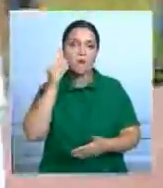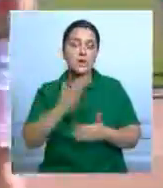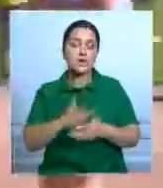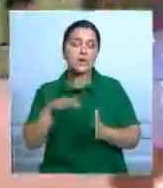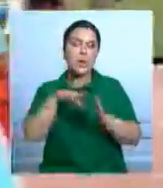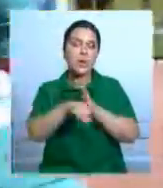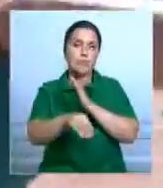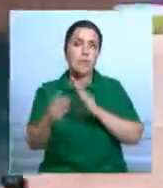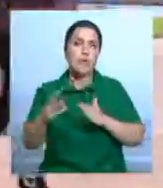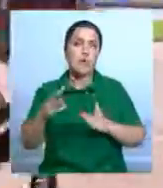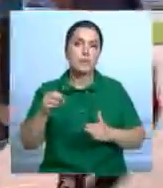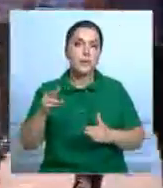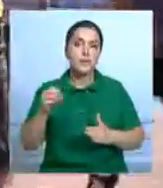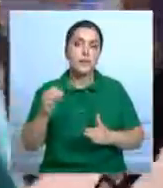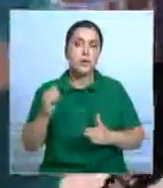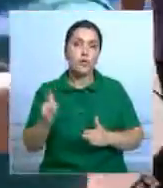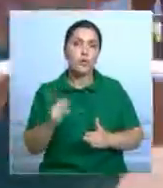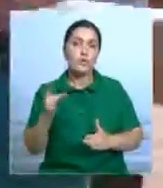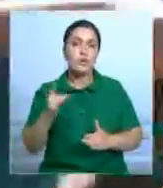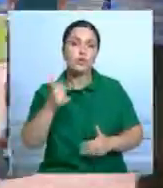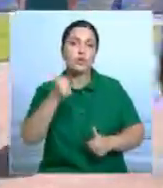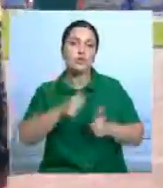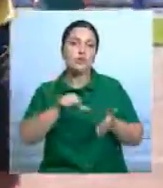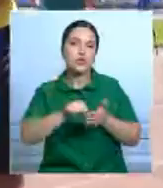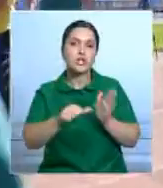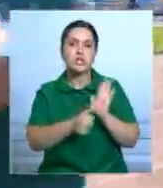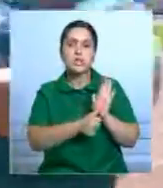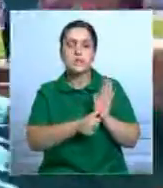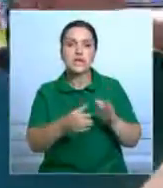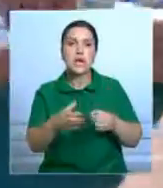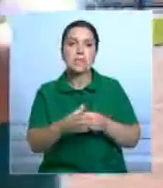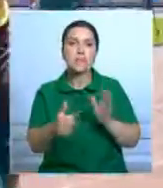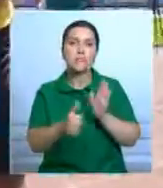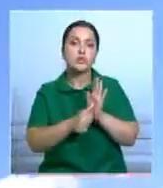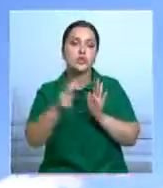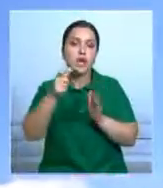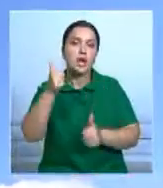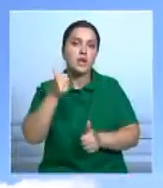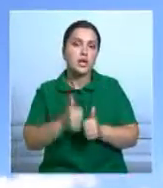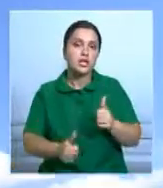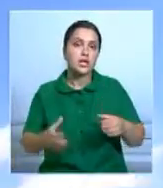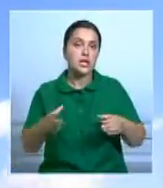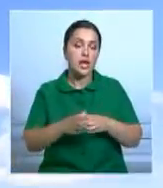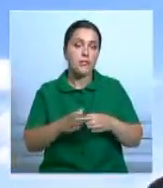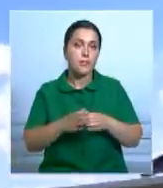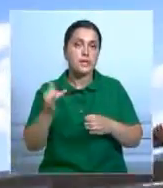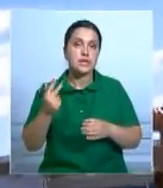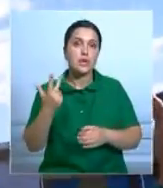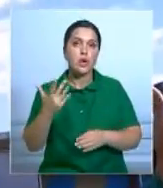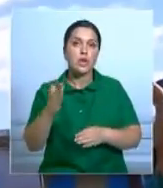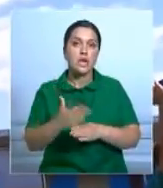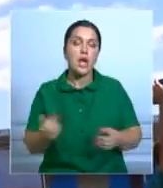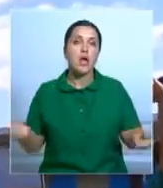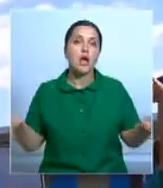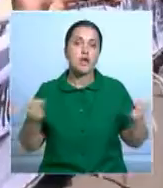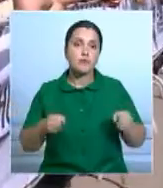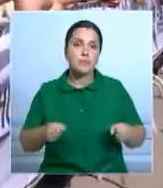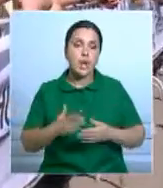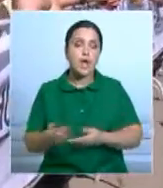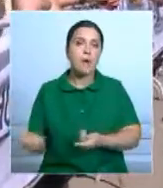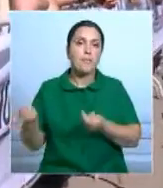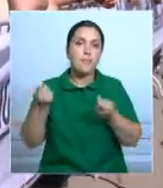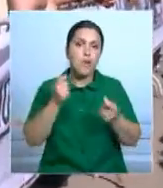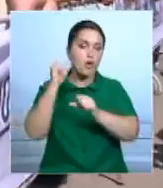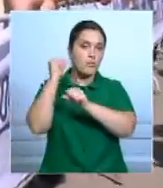территории комплекса «Медео». На этот раз в состязаниях участвуют шесть команд, по шесть человек в каждой. Игры состоят из трех этапов – гребля, перенесения